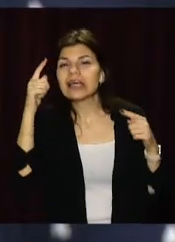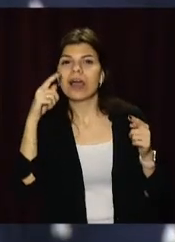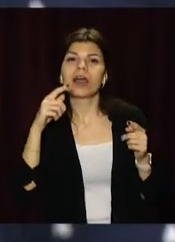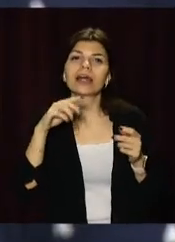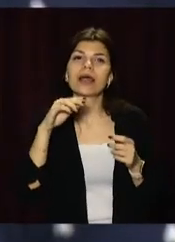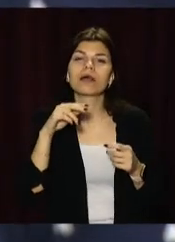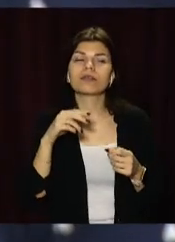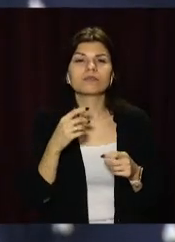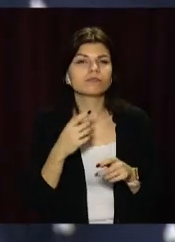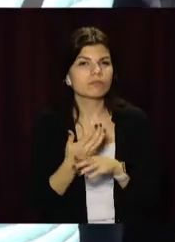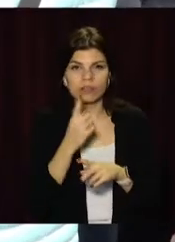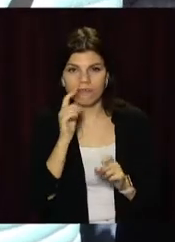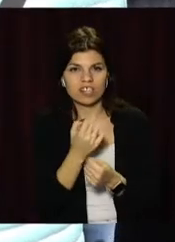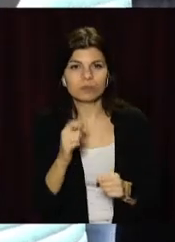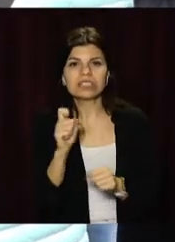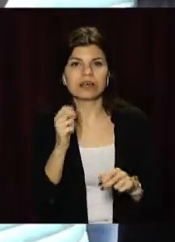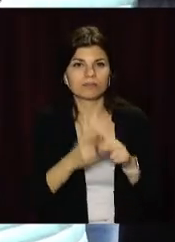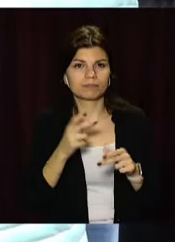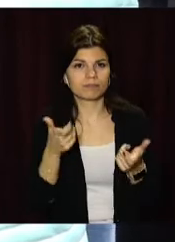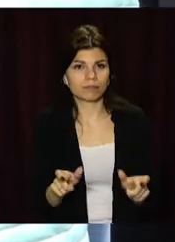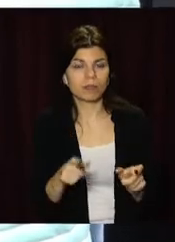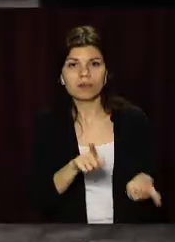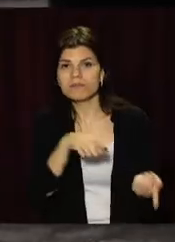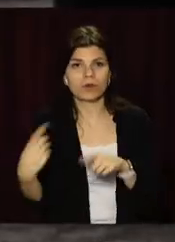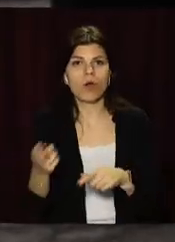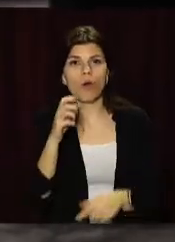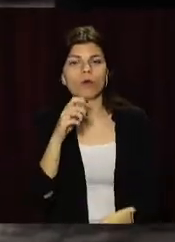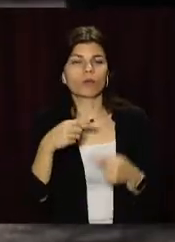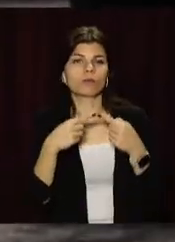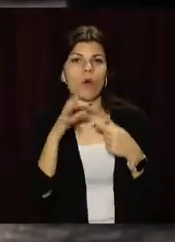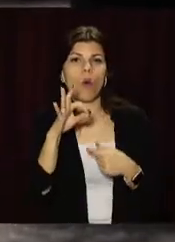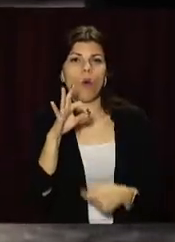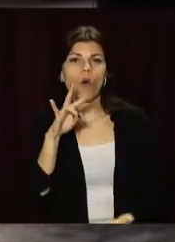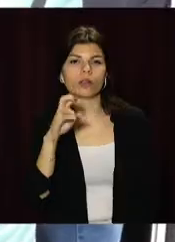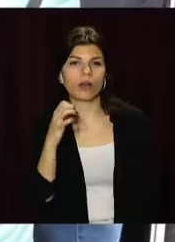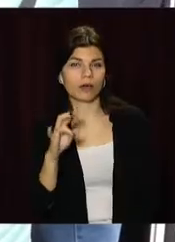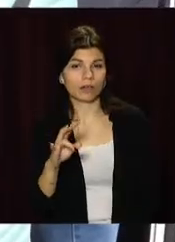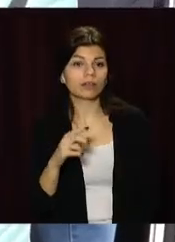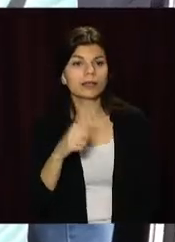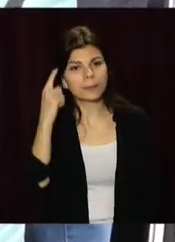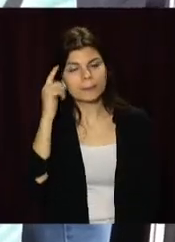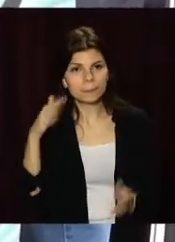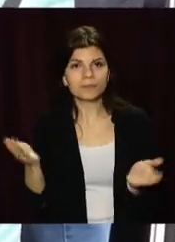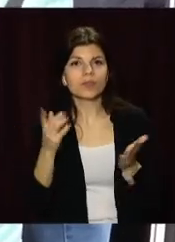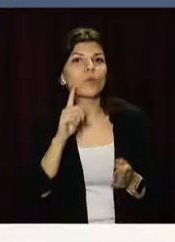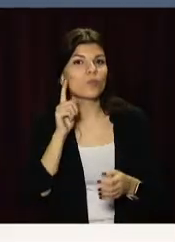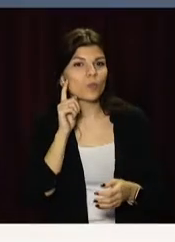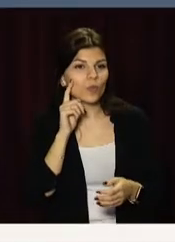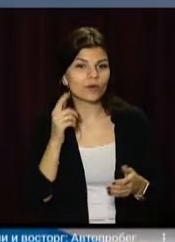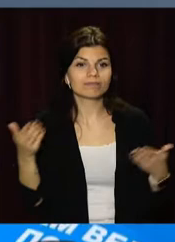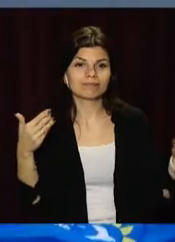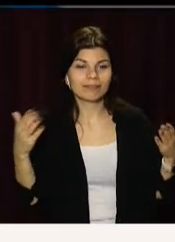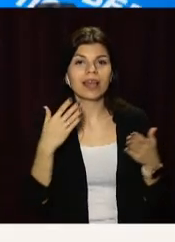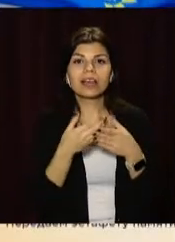проєктів стало неможливим. Їх довелося перевести в онлайн-формат. Так, зокрема, трансформували ініціативи молодіжного крила ОПЗЖ та